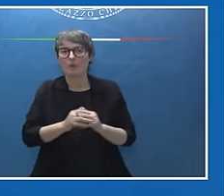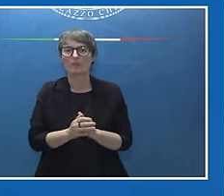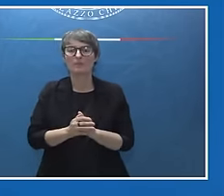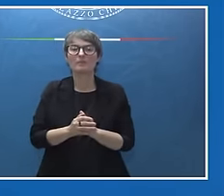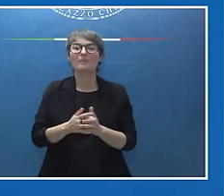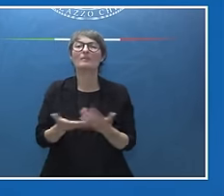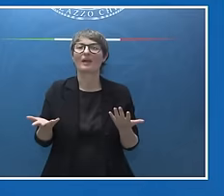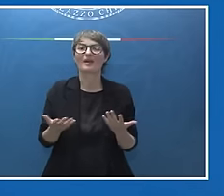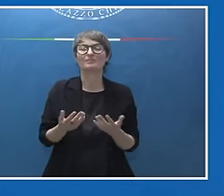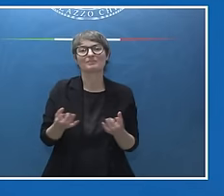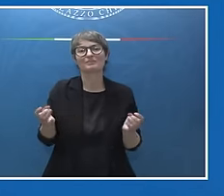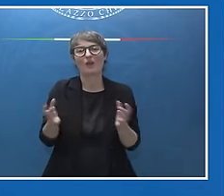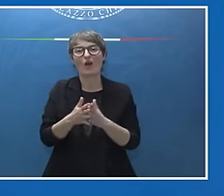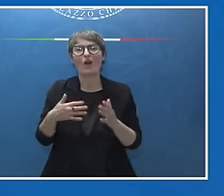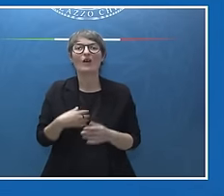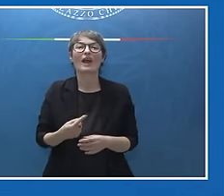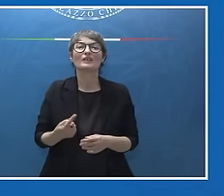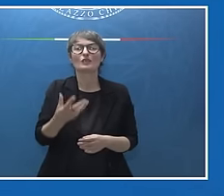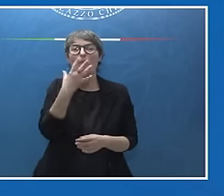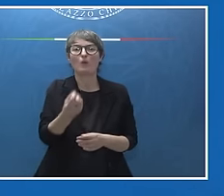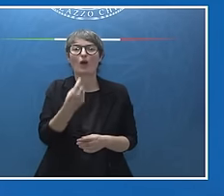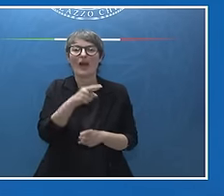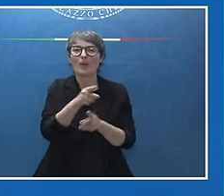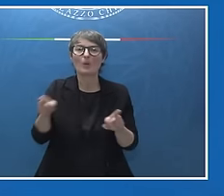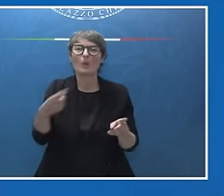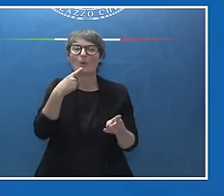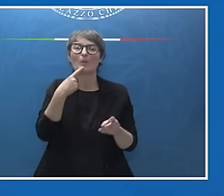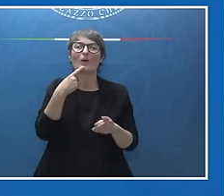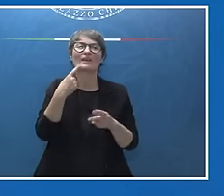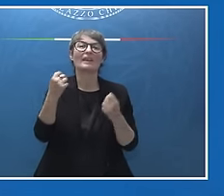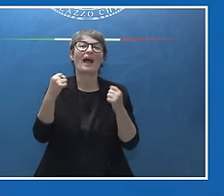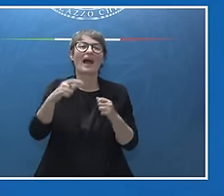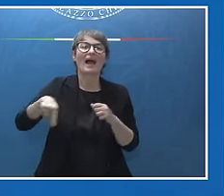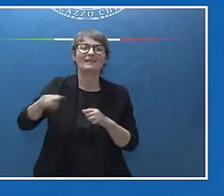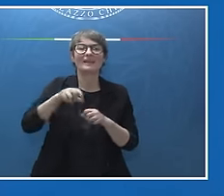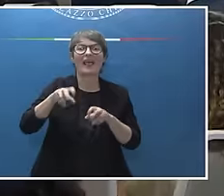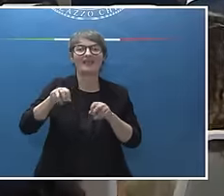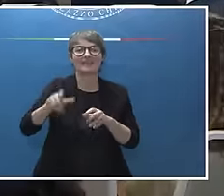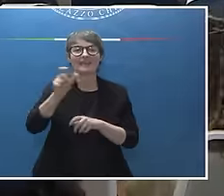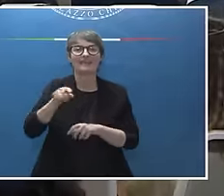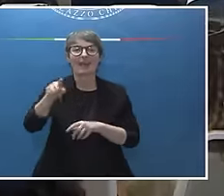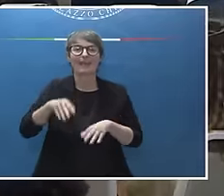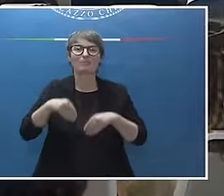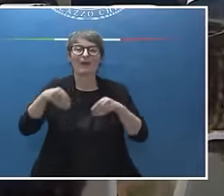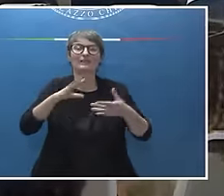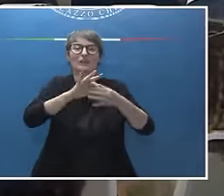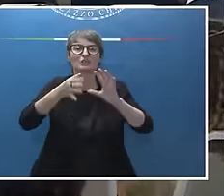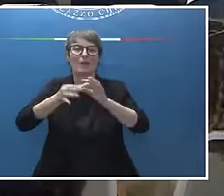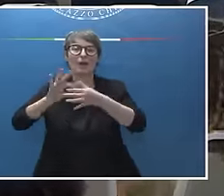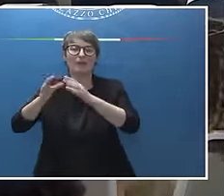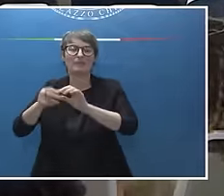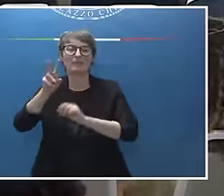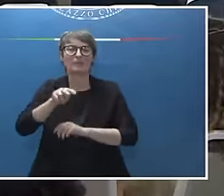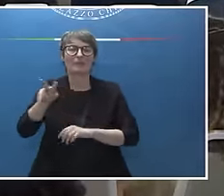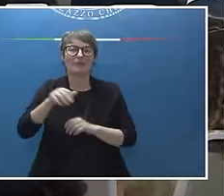lupo a tutti gli atleti italiani che parteciperanno alle Olimpiadi 2024. Siamo la Naomiki